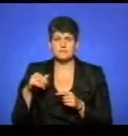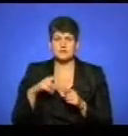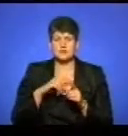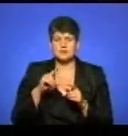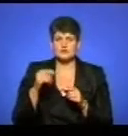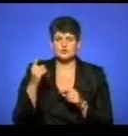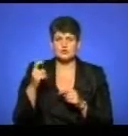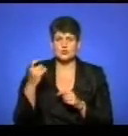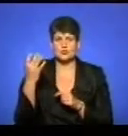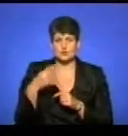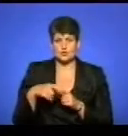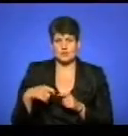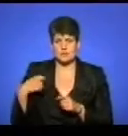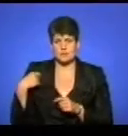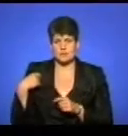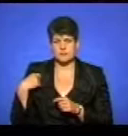кілометрів.